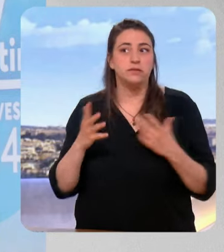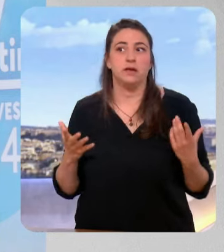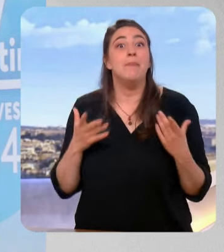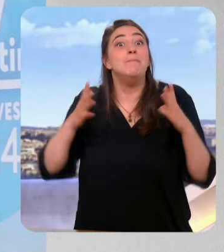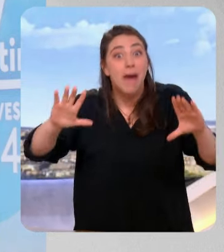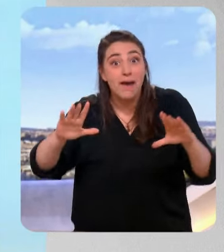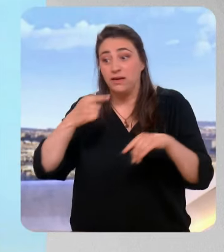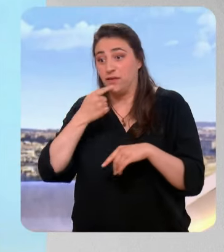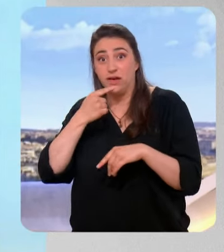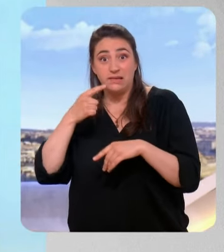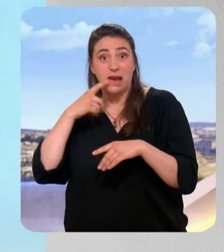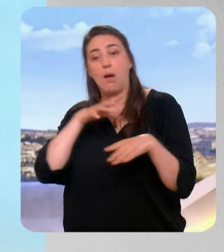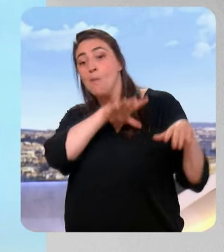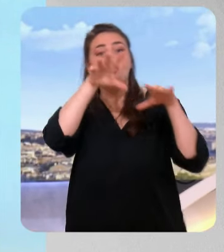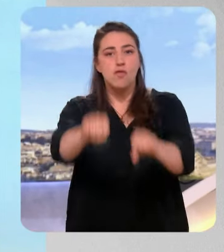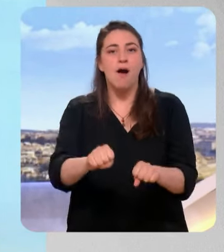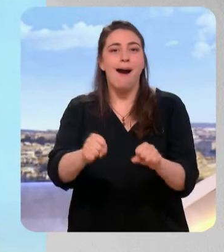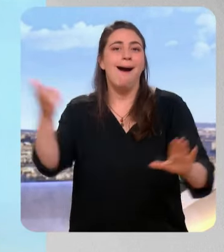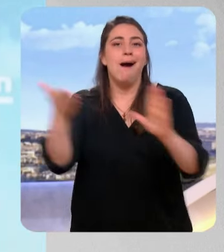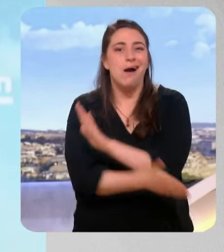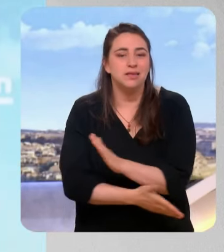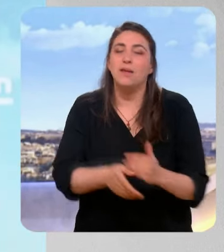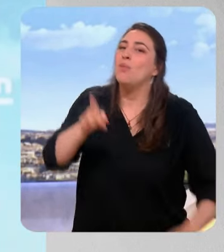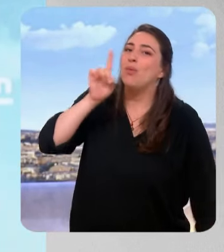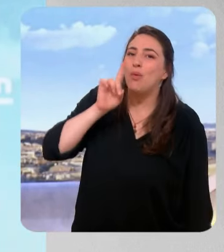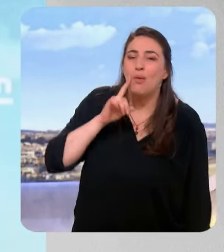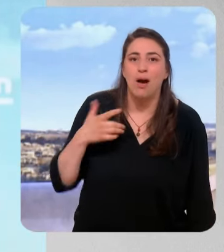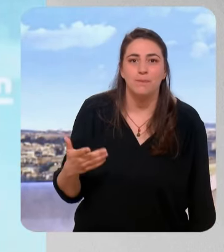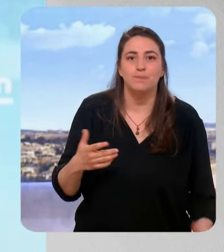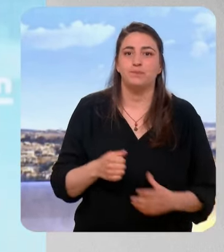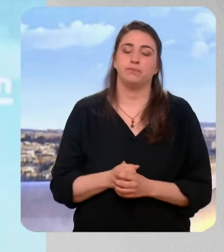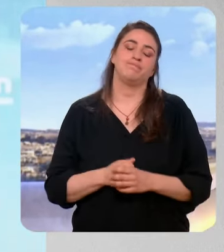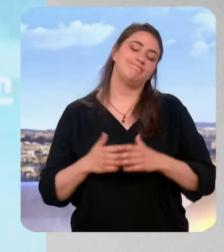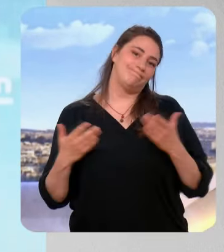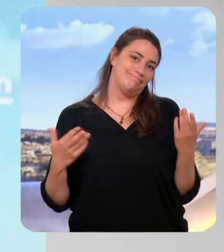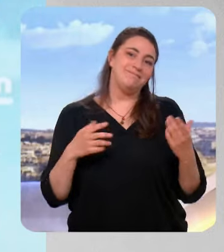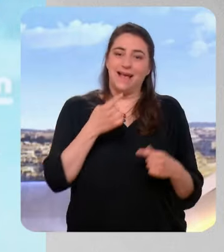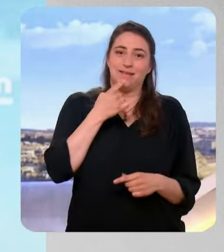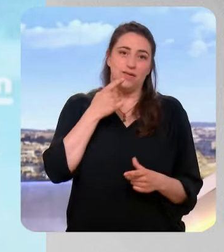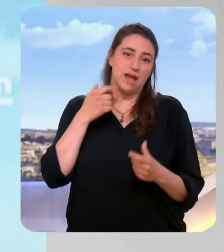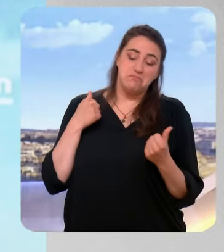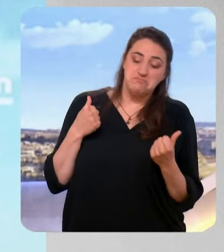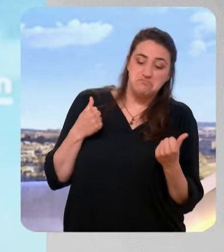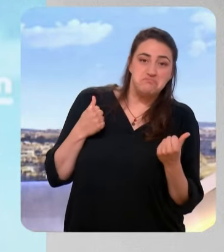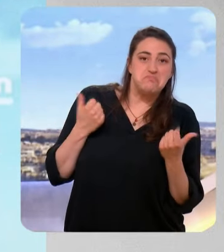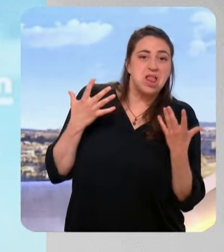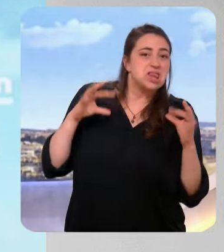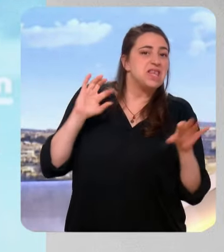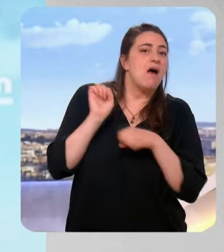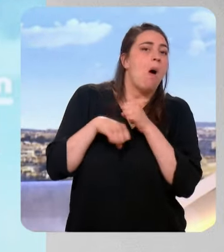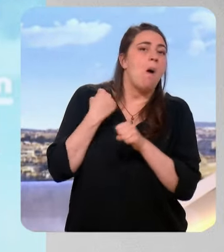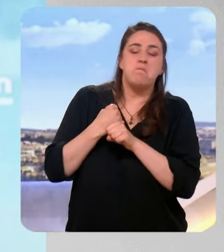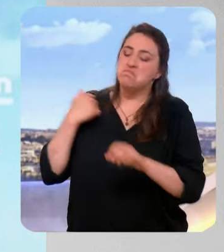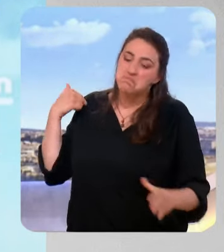quoi ? Que la vraie majorité ce n pas celle du RN ? – Ça veut surtout dire que même si le Rassemblement national a vu son image s'améliorer ces dernières décennies, si Marine Le Pen a réussi